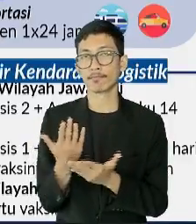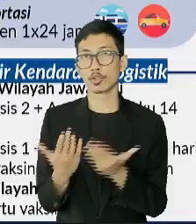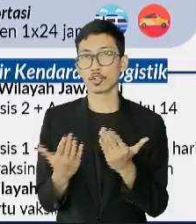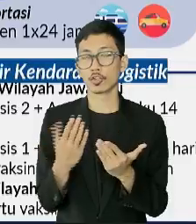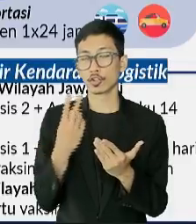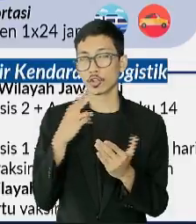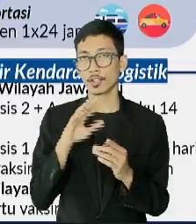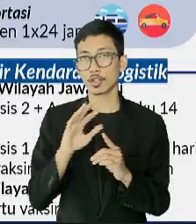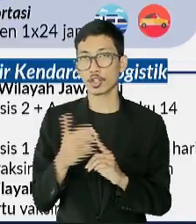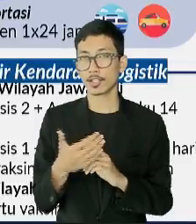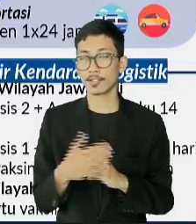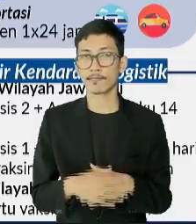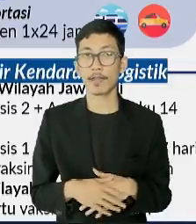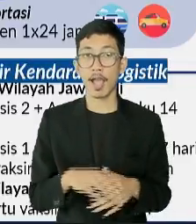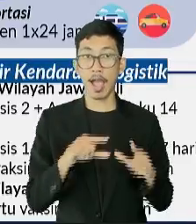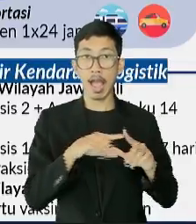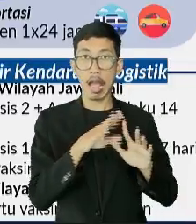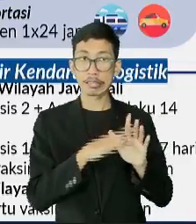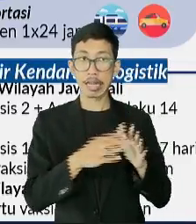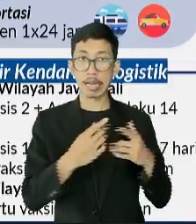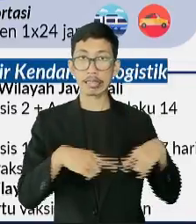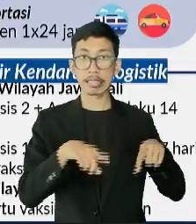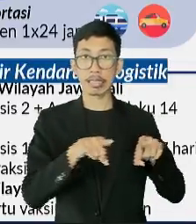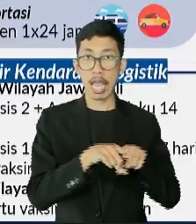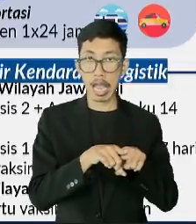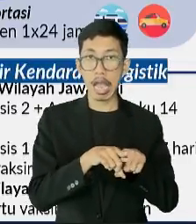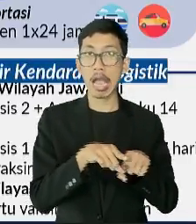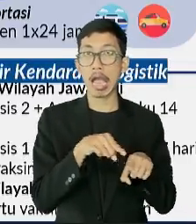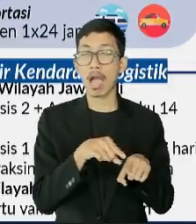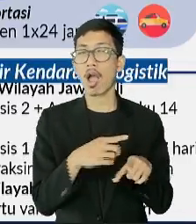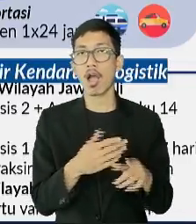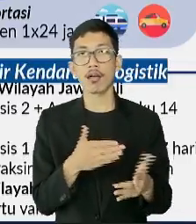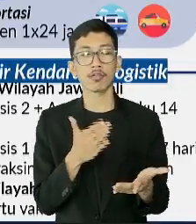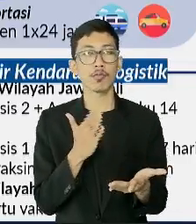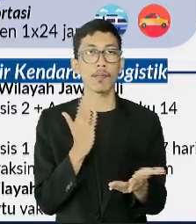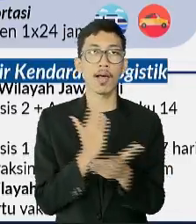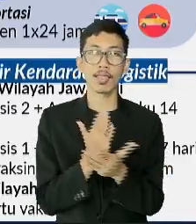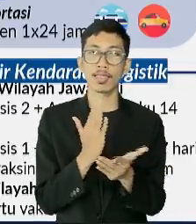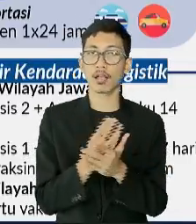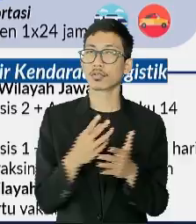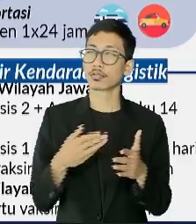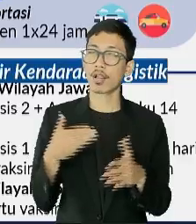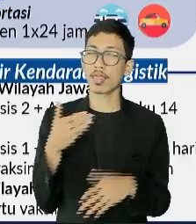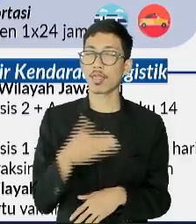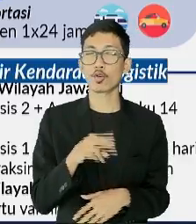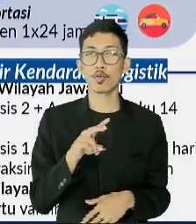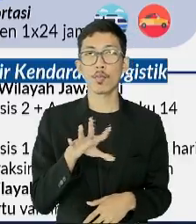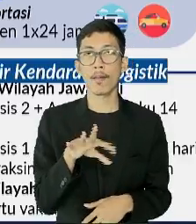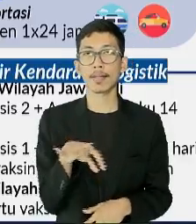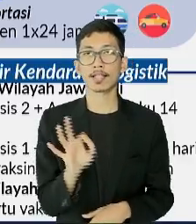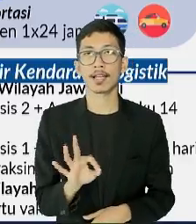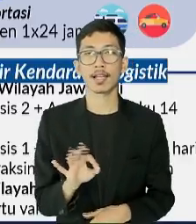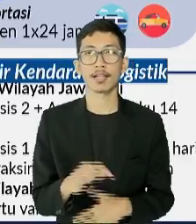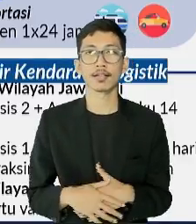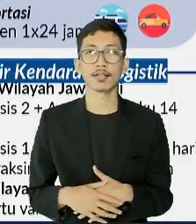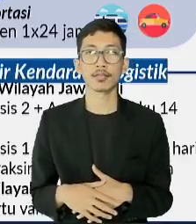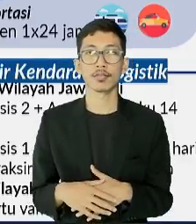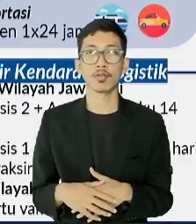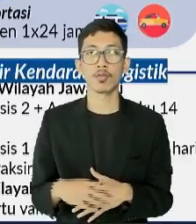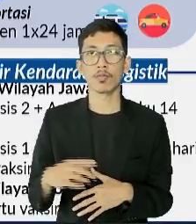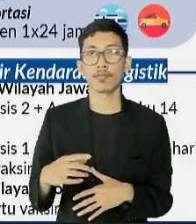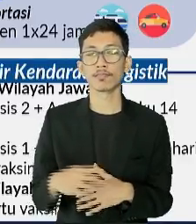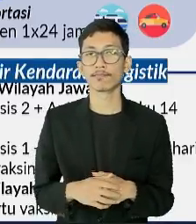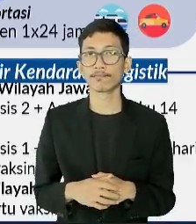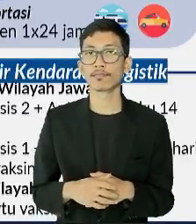resepsi pernikahan pun akan maksimal dihadiri dengan kapasitas 25%. Sedangkan khusus kabupaten kota level 2,